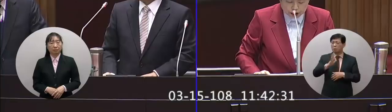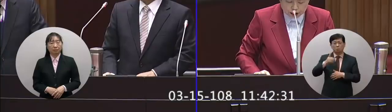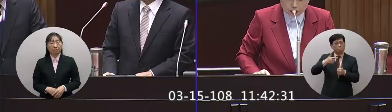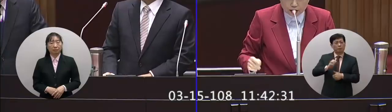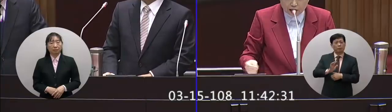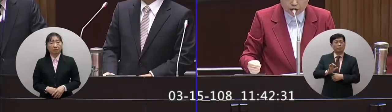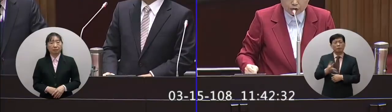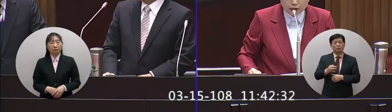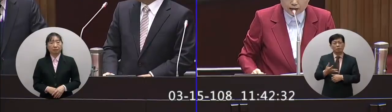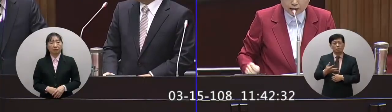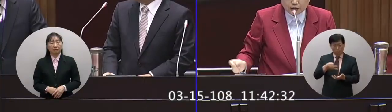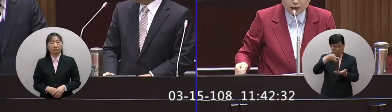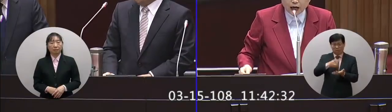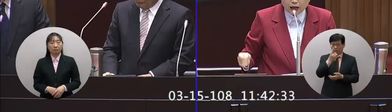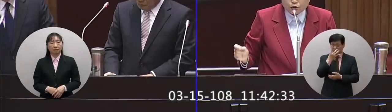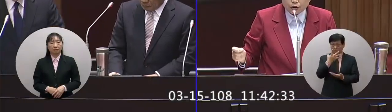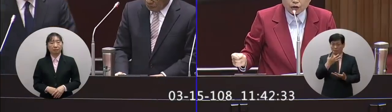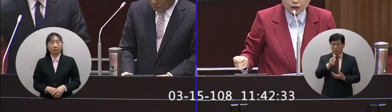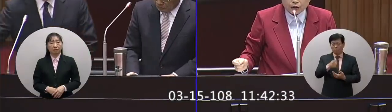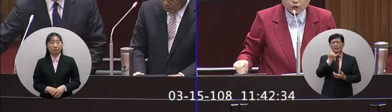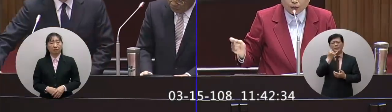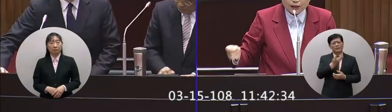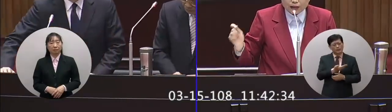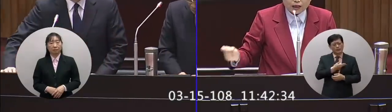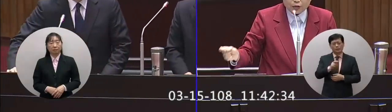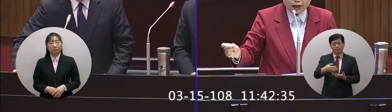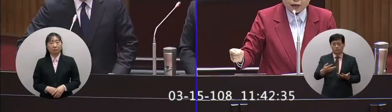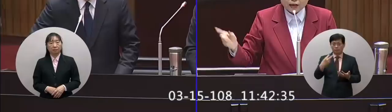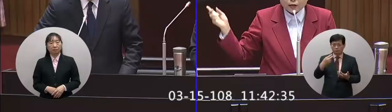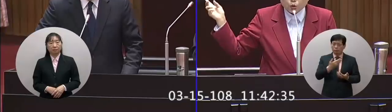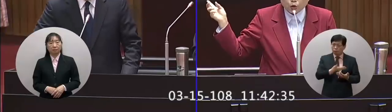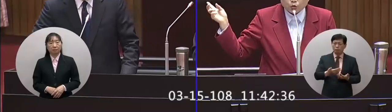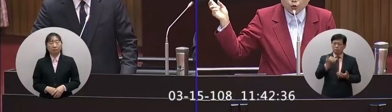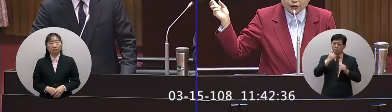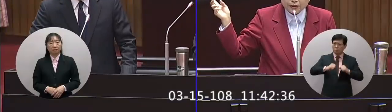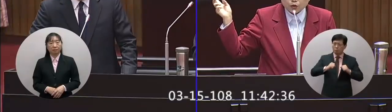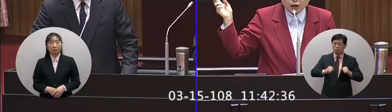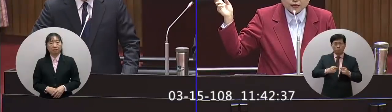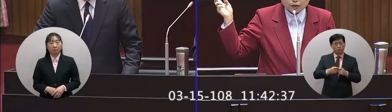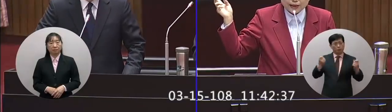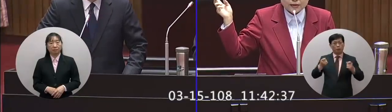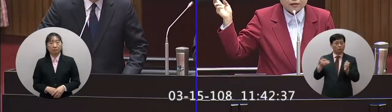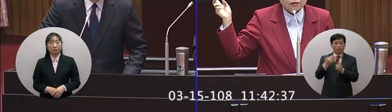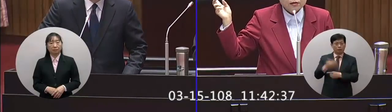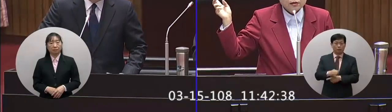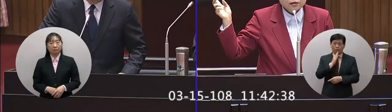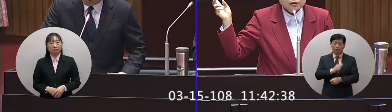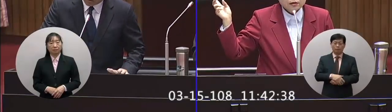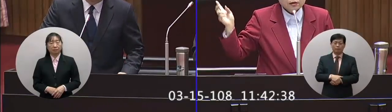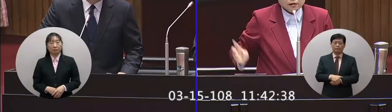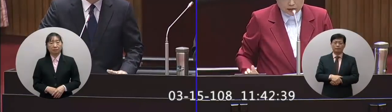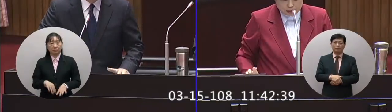不執行呢是你簽不下去還是這些人還最有可原的我們再原諒他讓他多活多活日子活到死為止